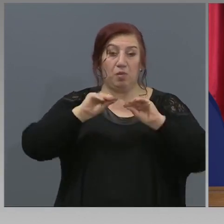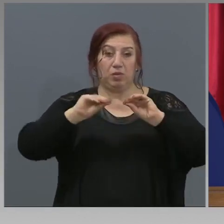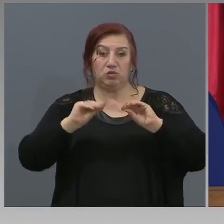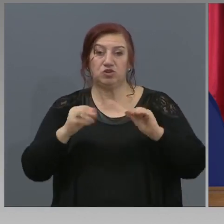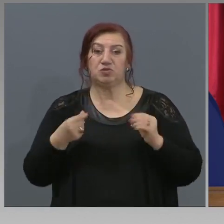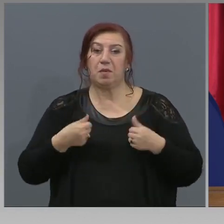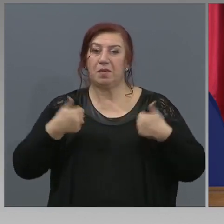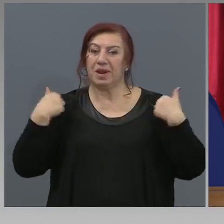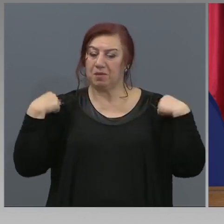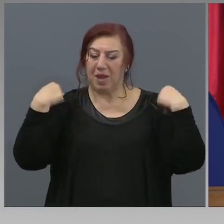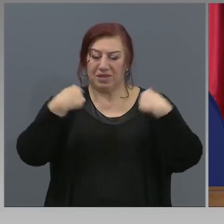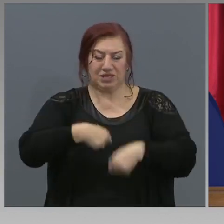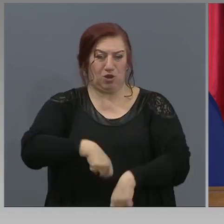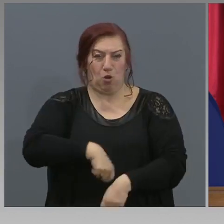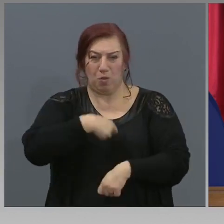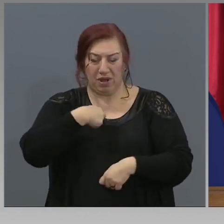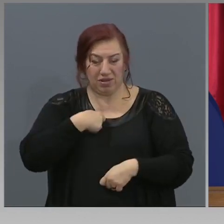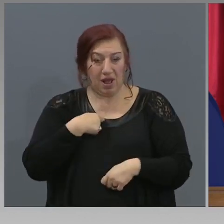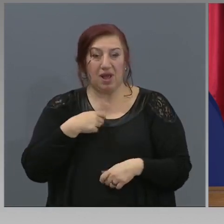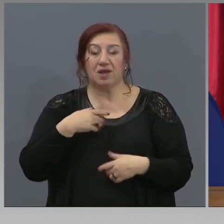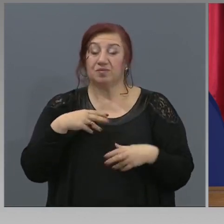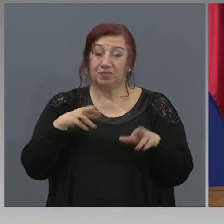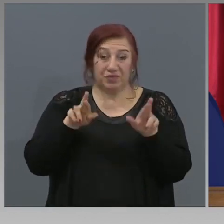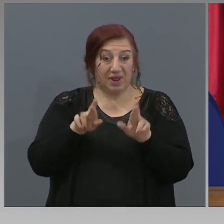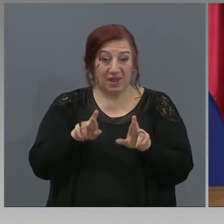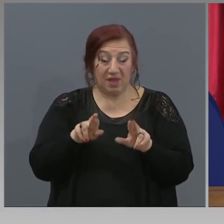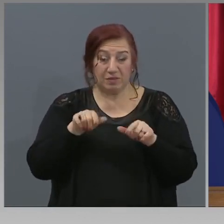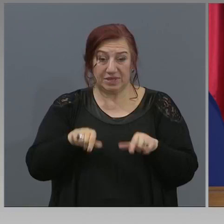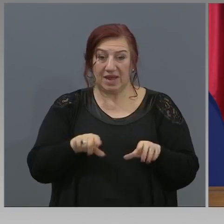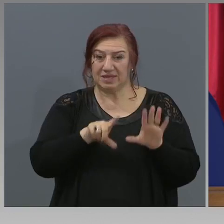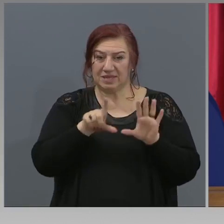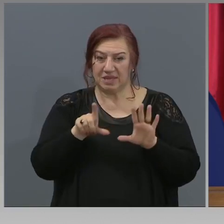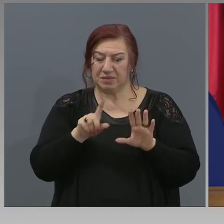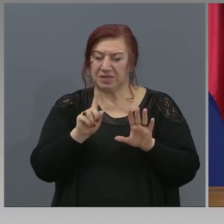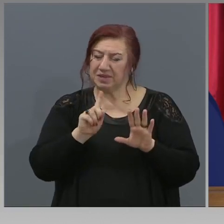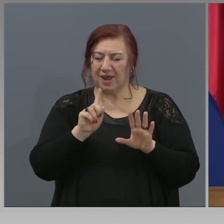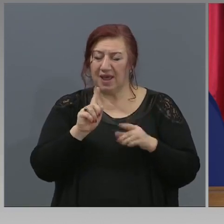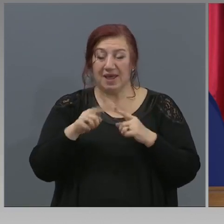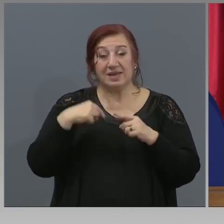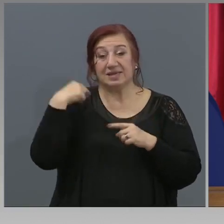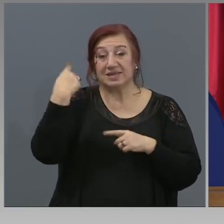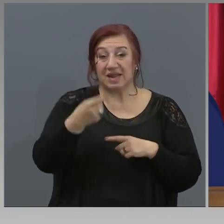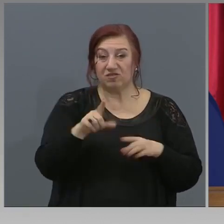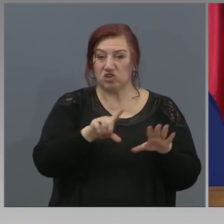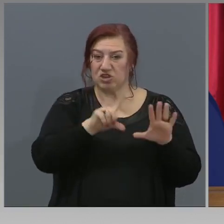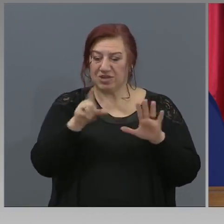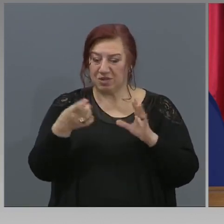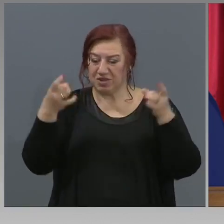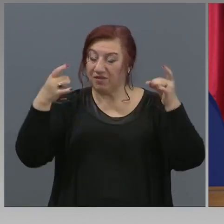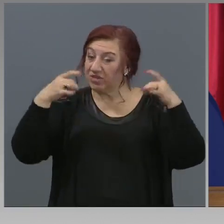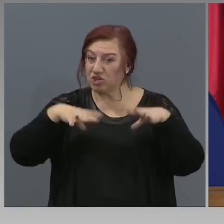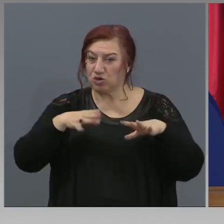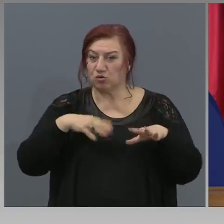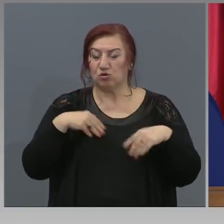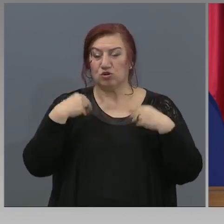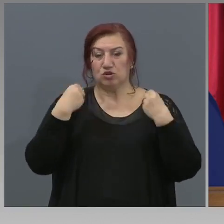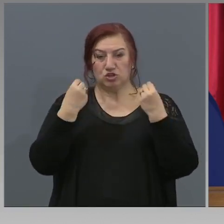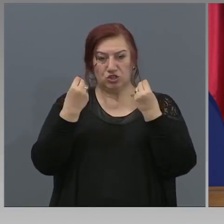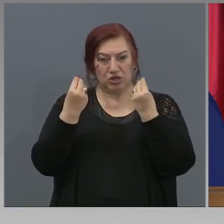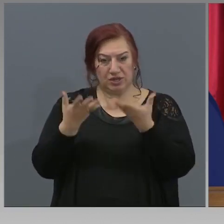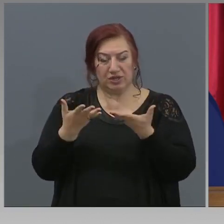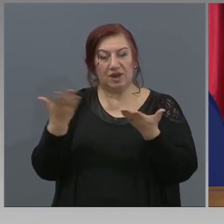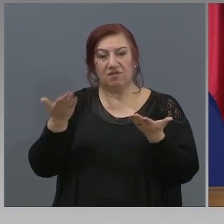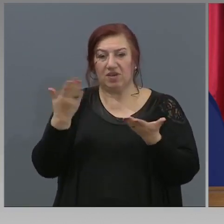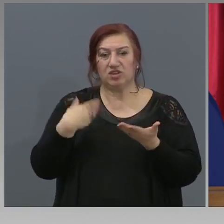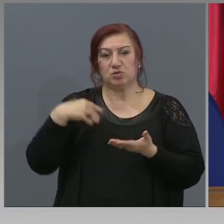Надяваме се, че тази седмица, следващата седмица в началото ще бъдат доставени. Стартирала